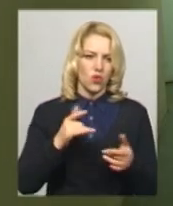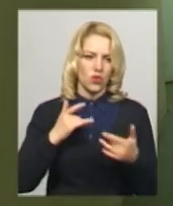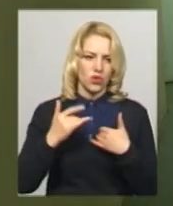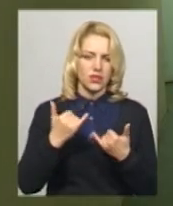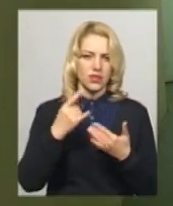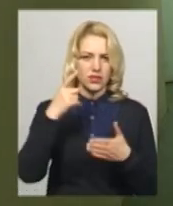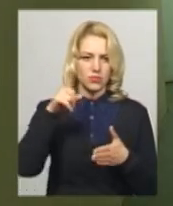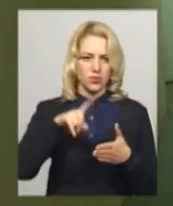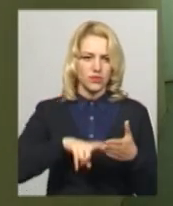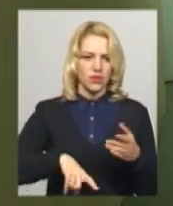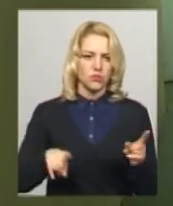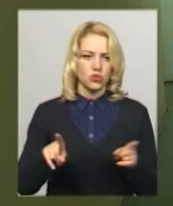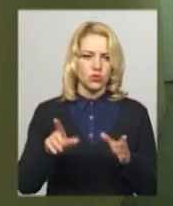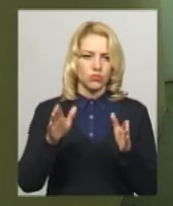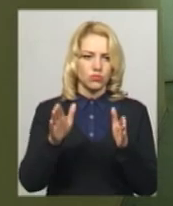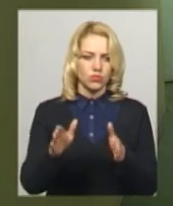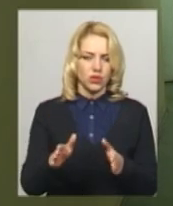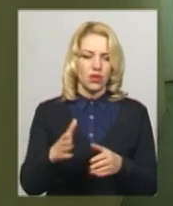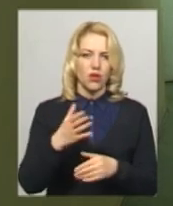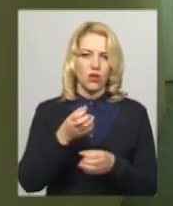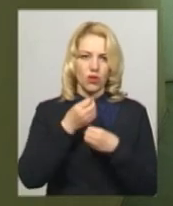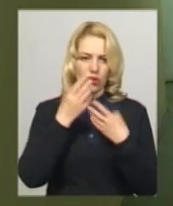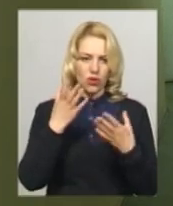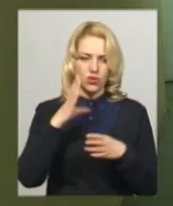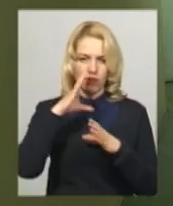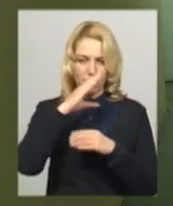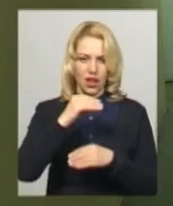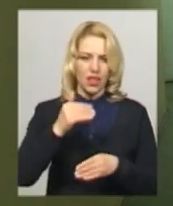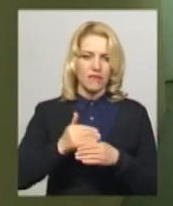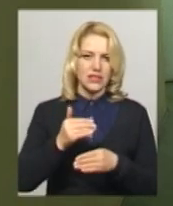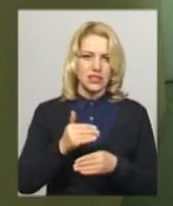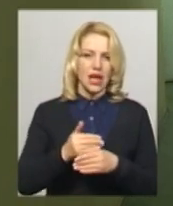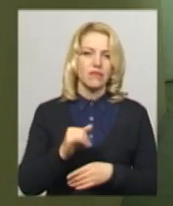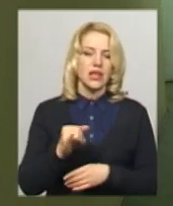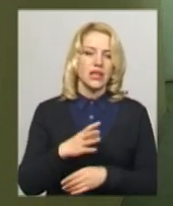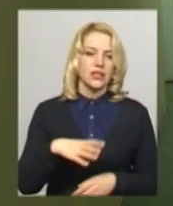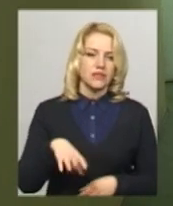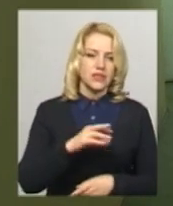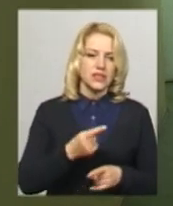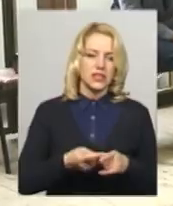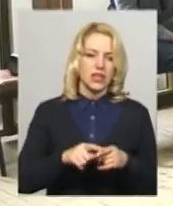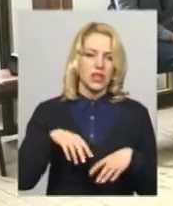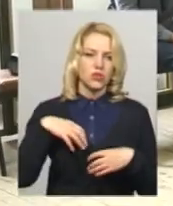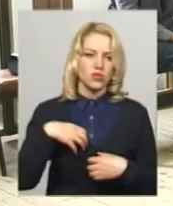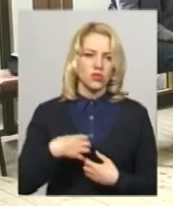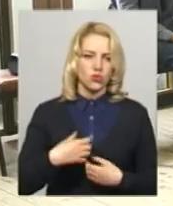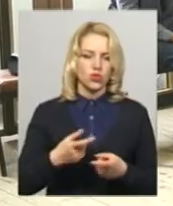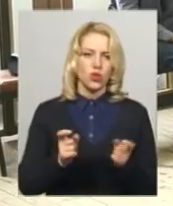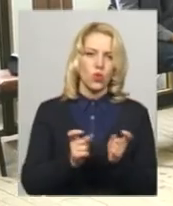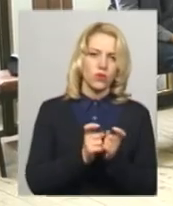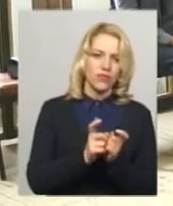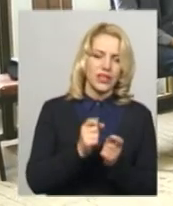ми сподіваємося, що буде хороша, вдала вистава. Ми всі за нею скучили. Конфлікти та